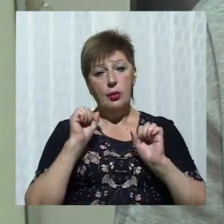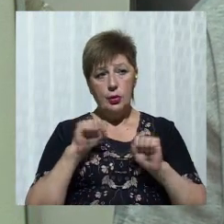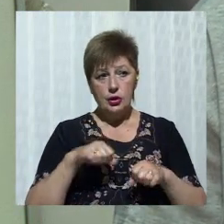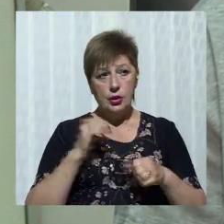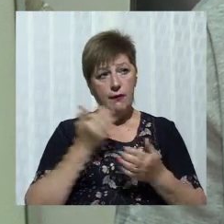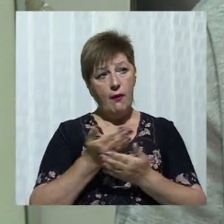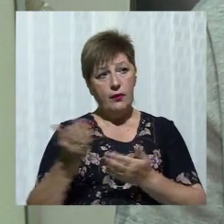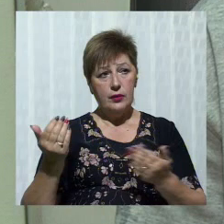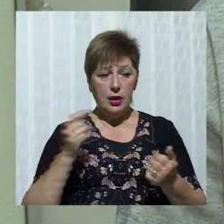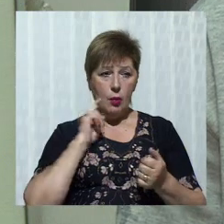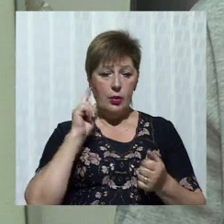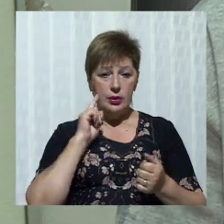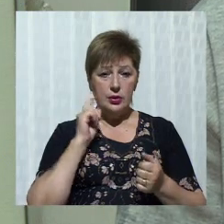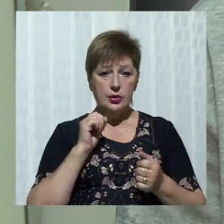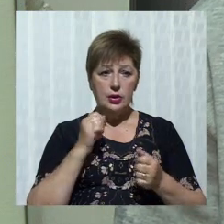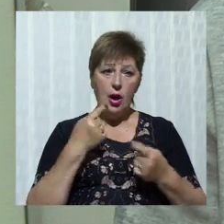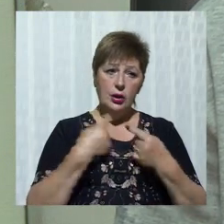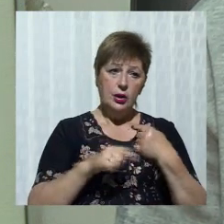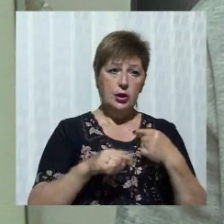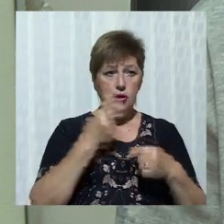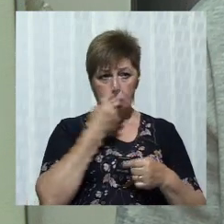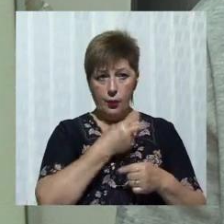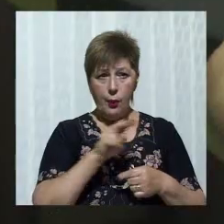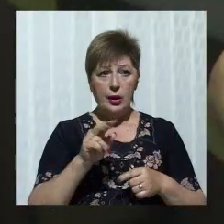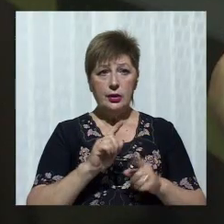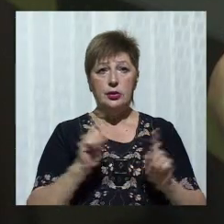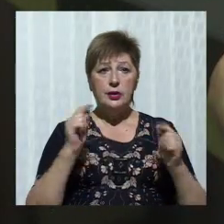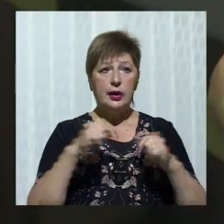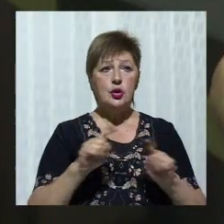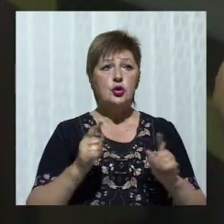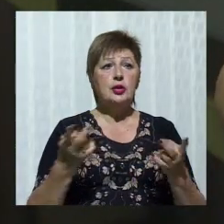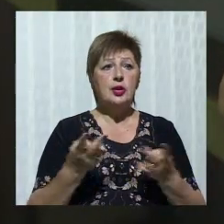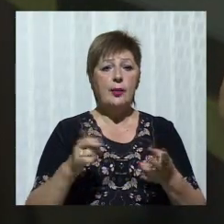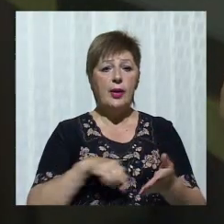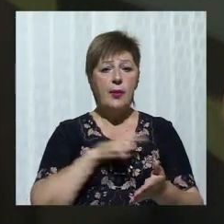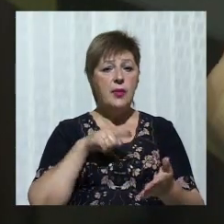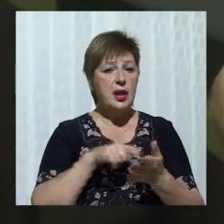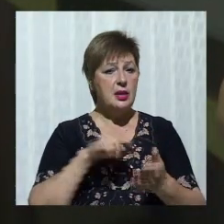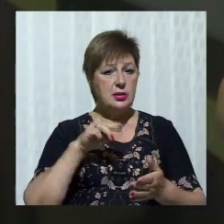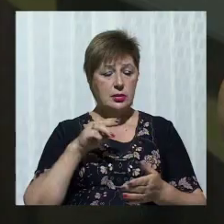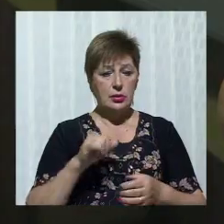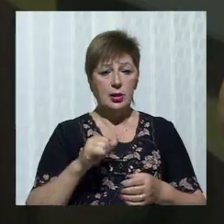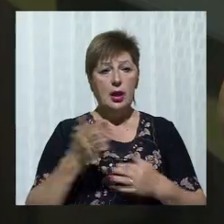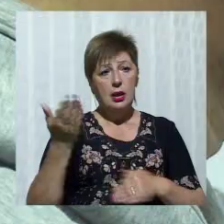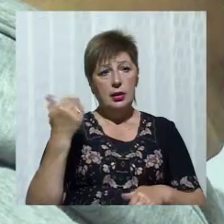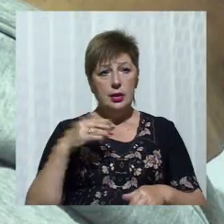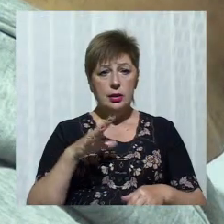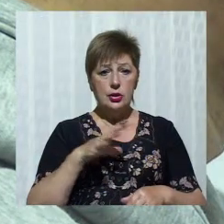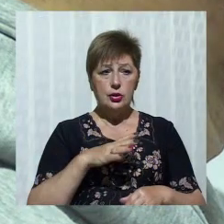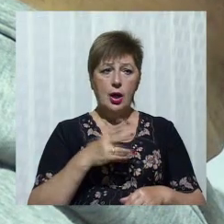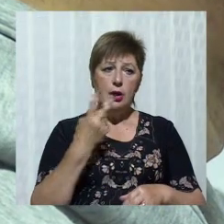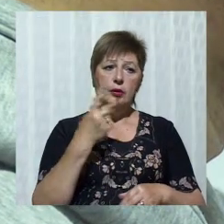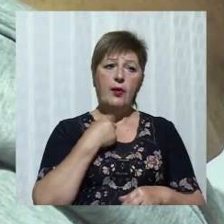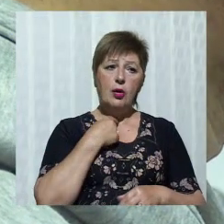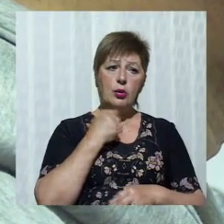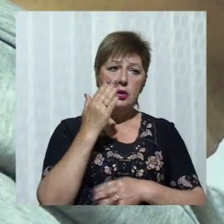в них дещо інший погляд на те, що треба місту. Раніше було два голоси від людини за малий проєкт, два